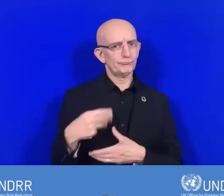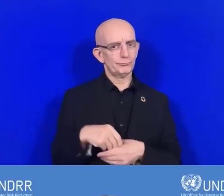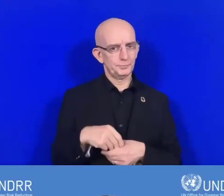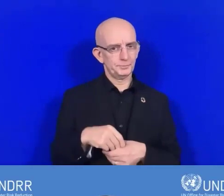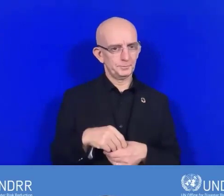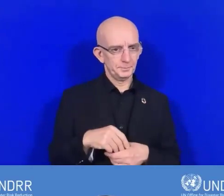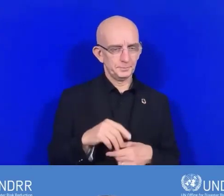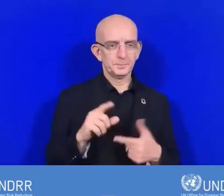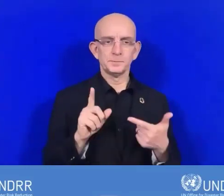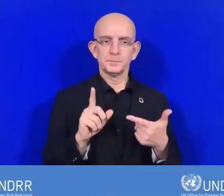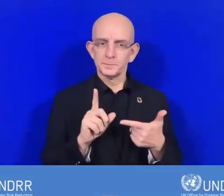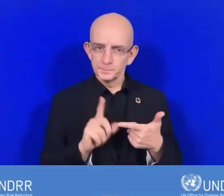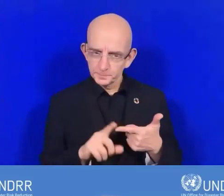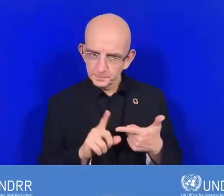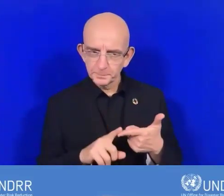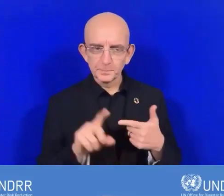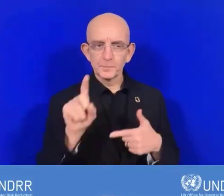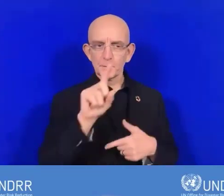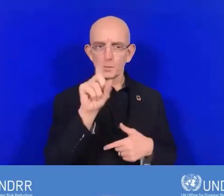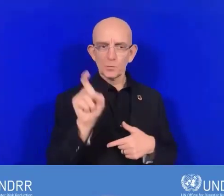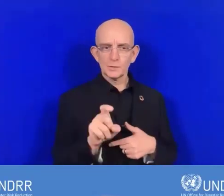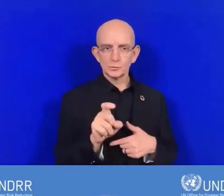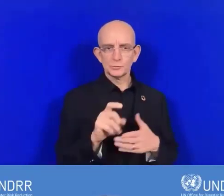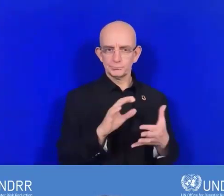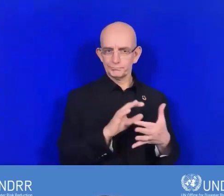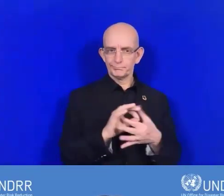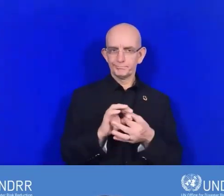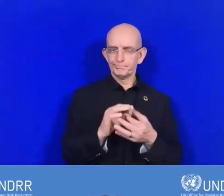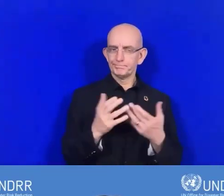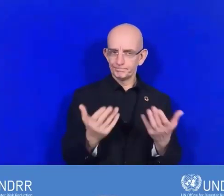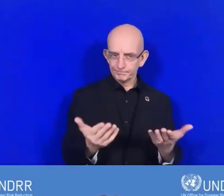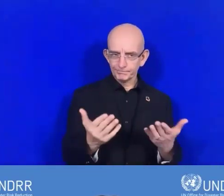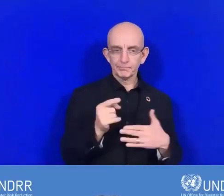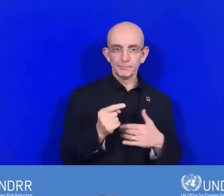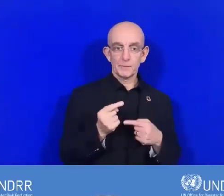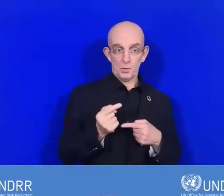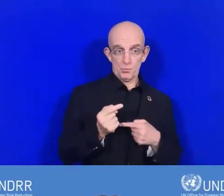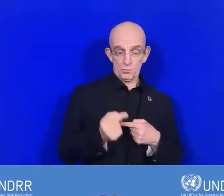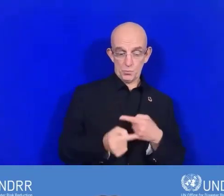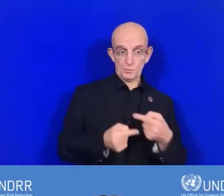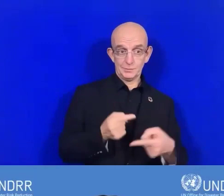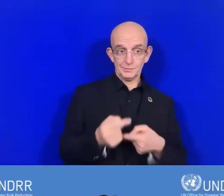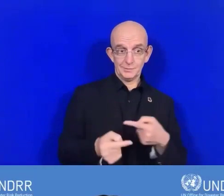donc en rapport avec cela. Dans votre processus d'application de l'évaluation des scores,